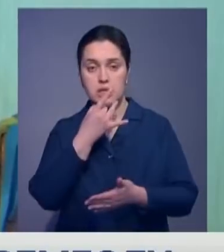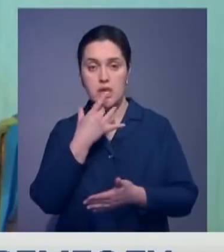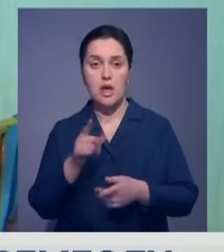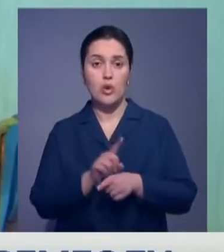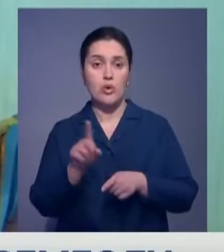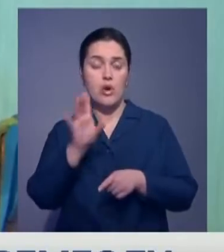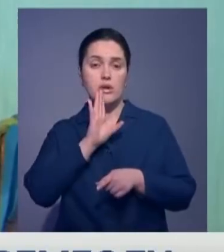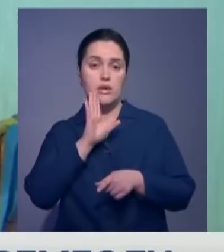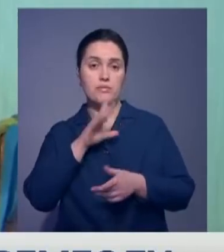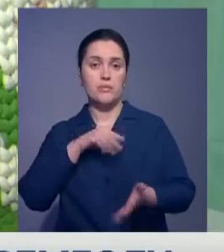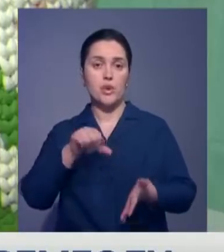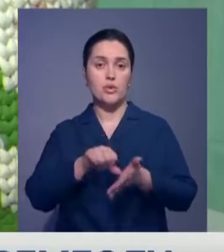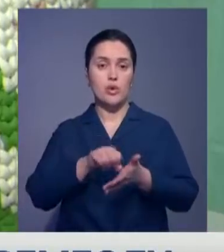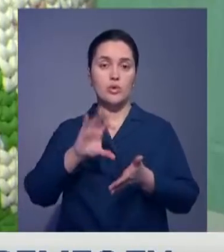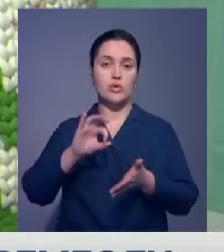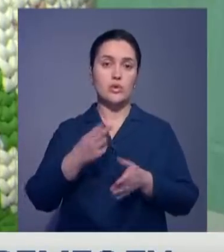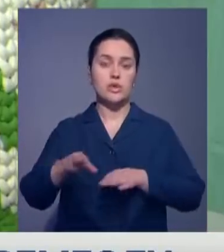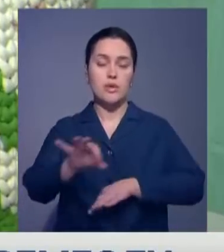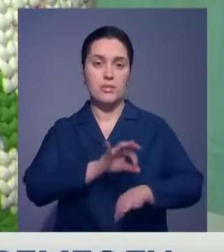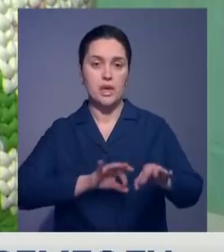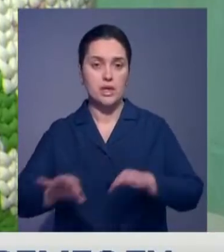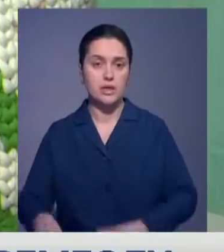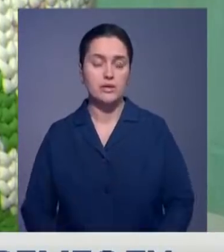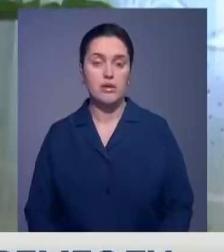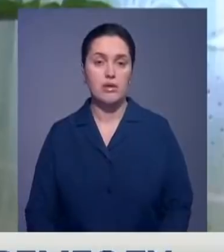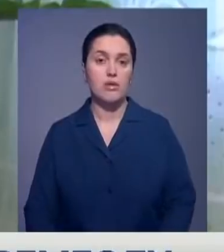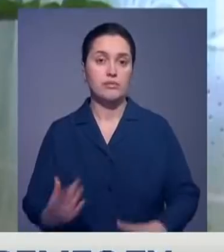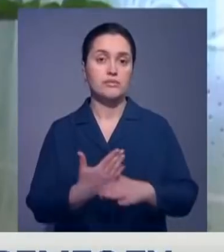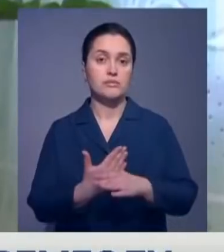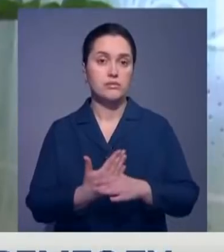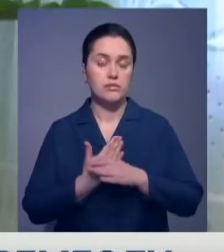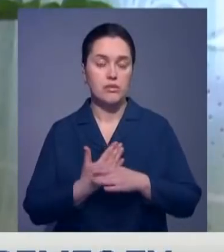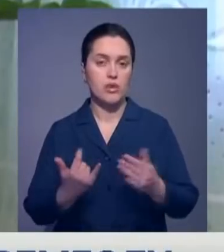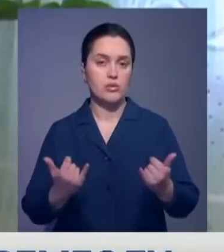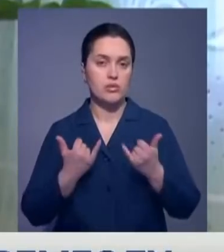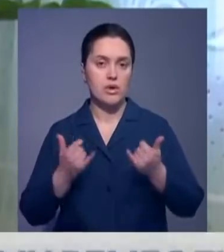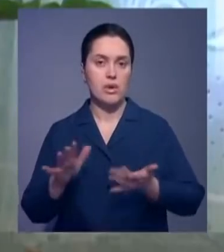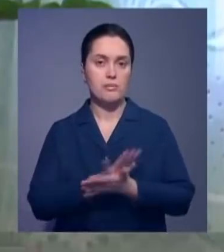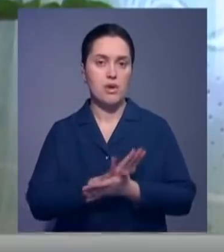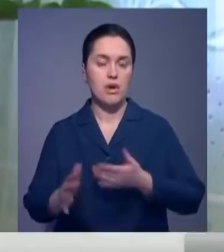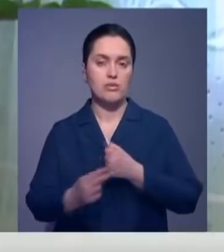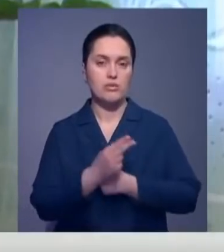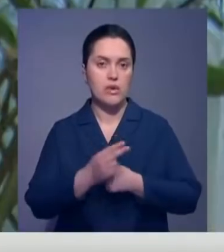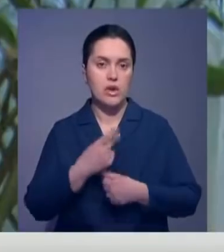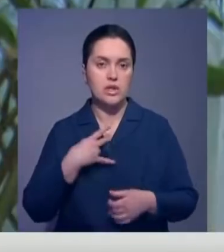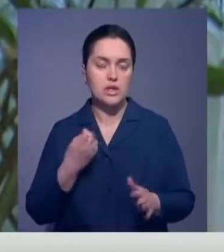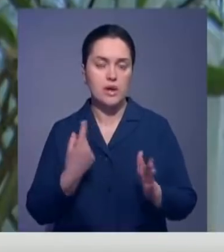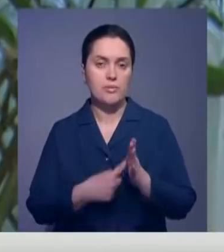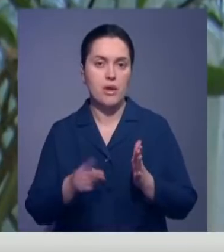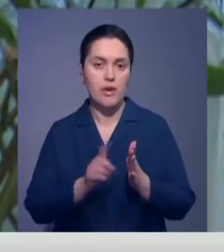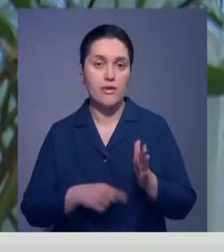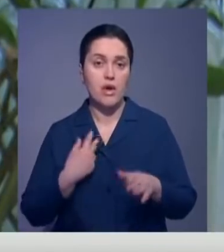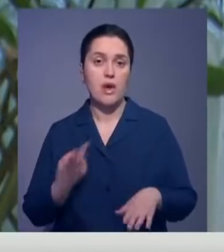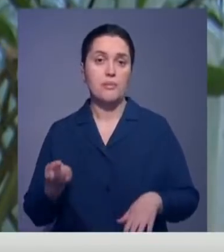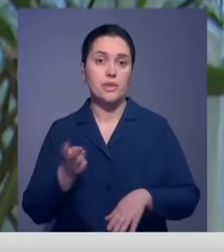тоже участвовала в ее соцпроекте. Я вот в этот список попала. Не поверила я своим глазам. Пришла в ее